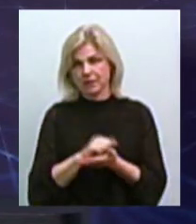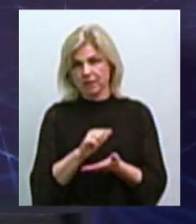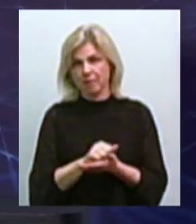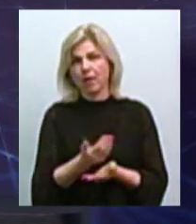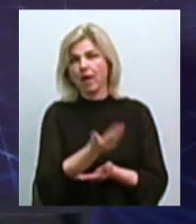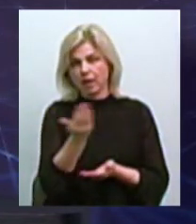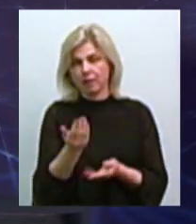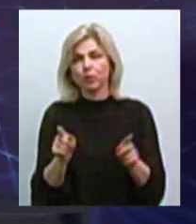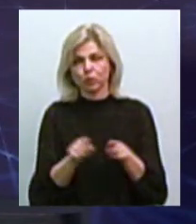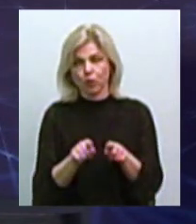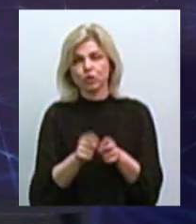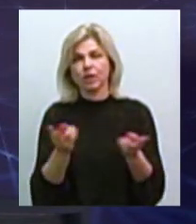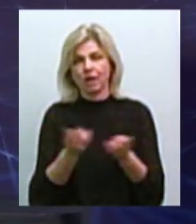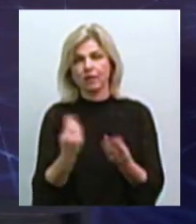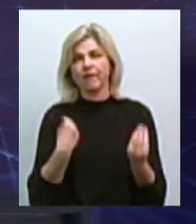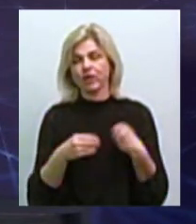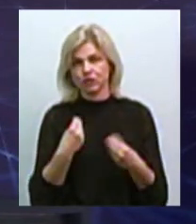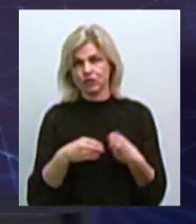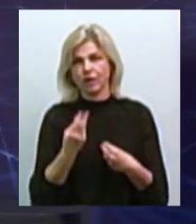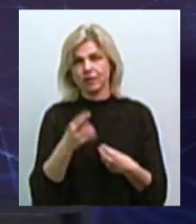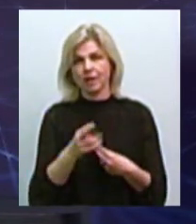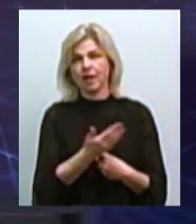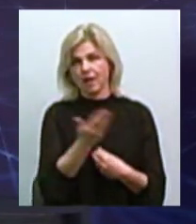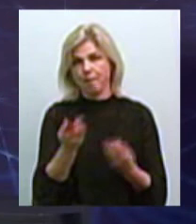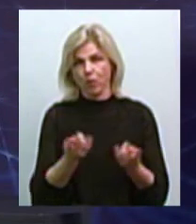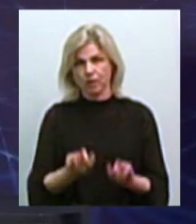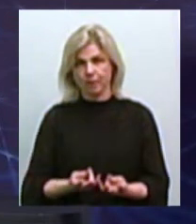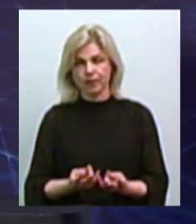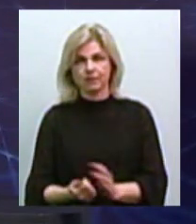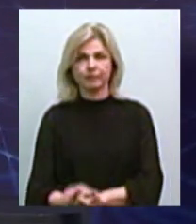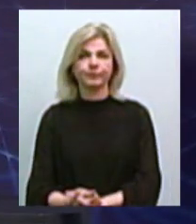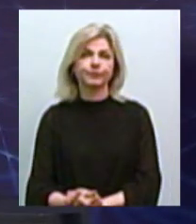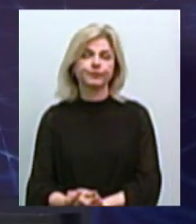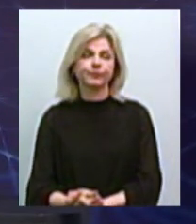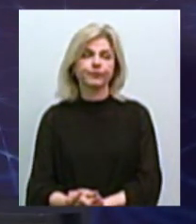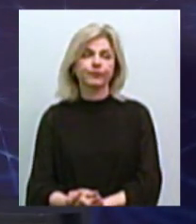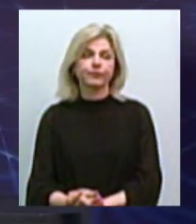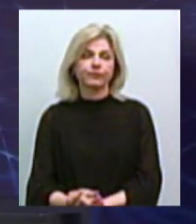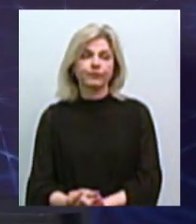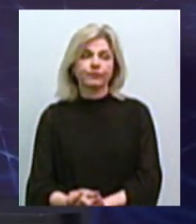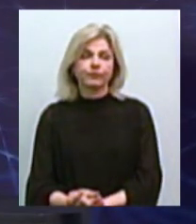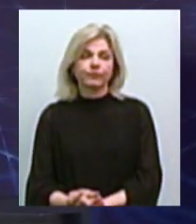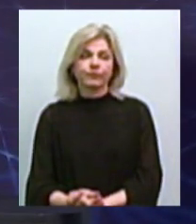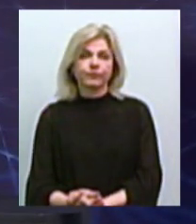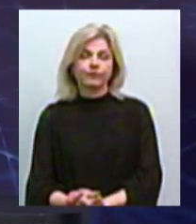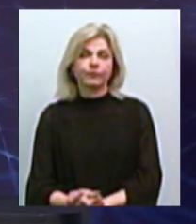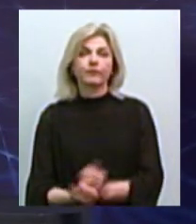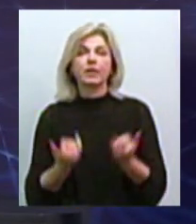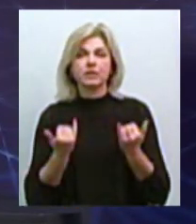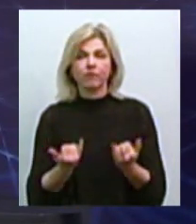речі для їхньої потребності. Тому що на сьогоднішній момент переселенці, які